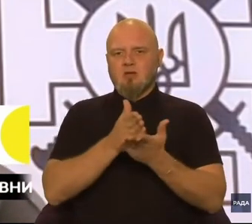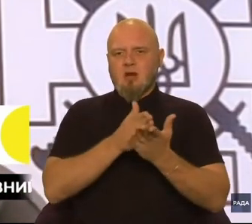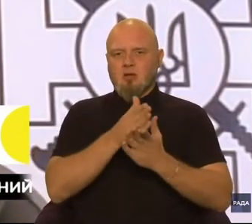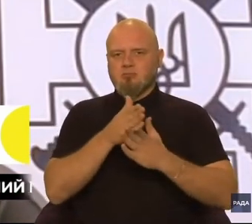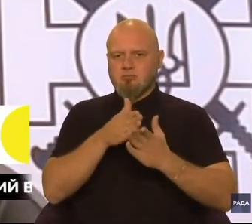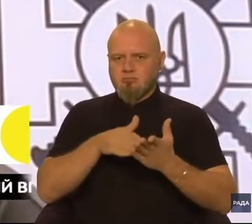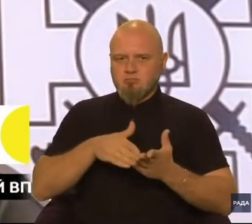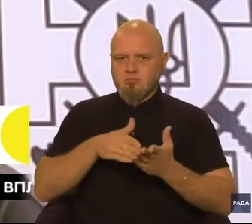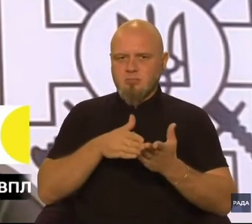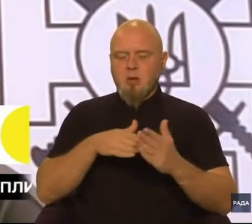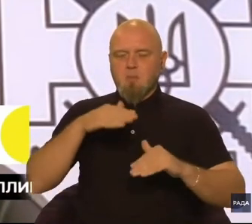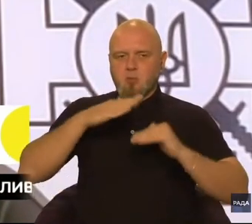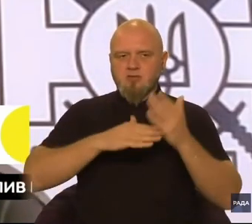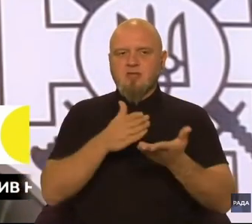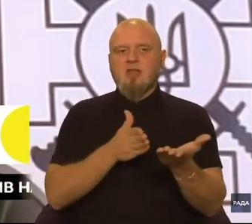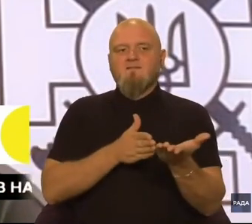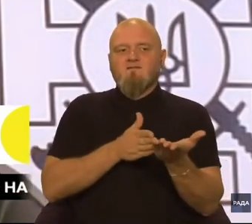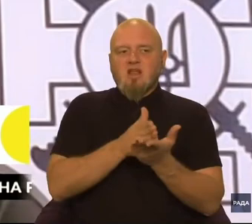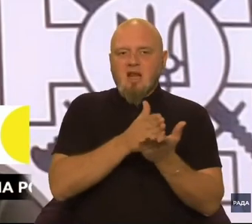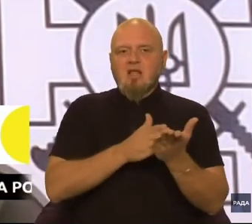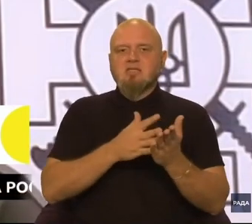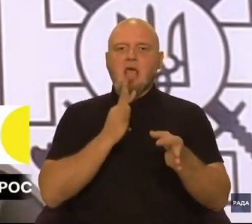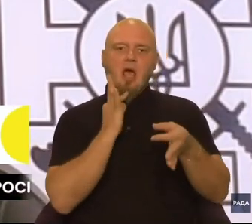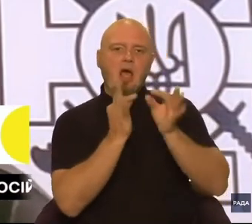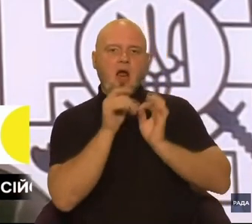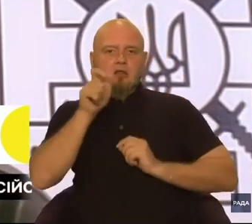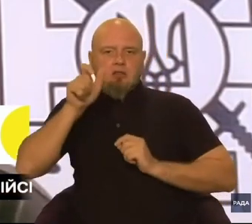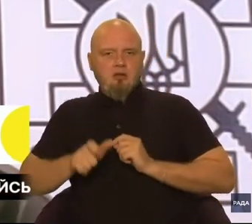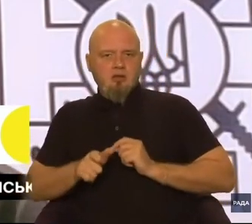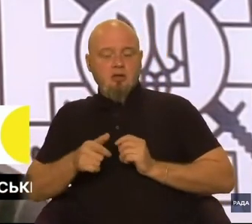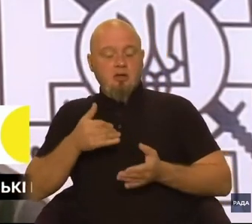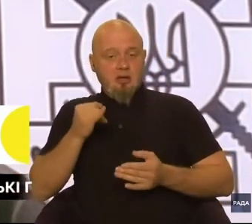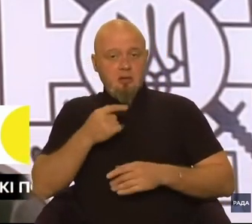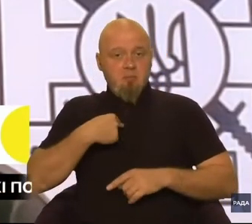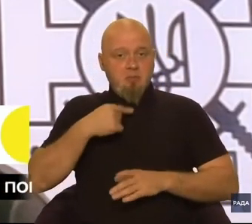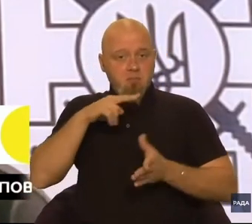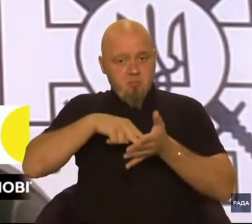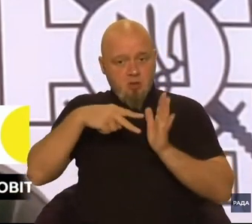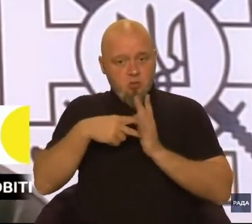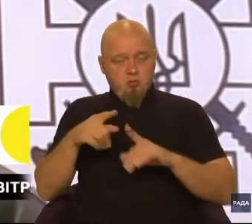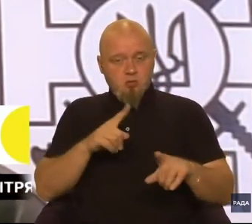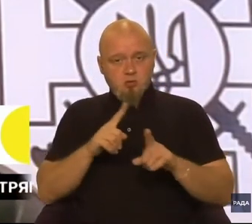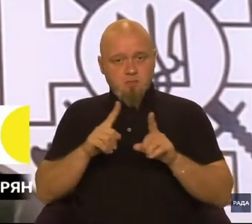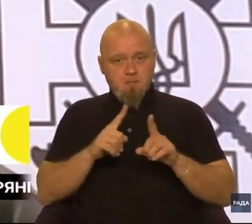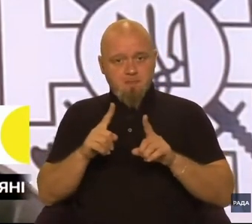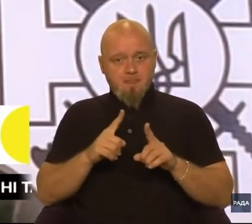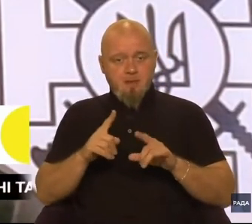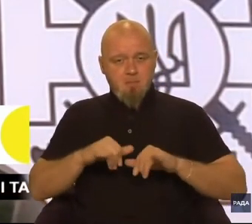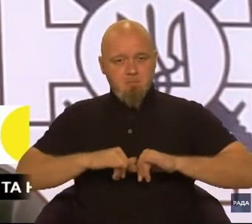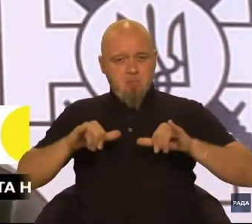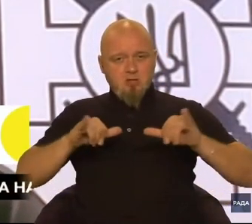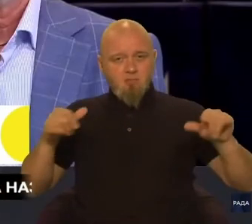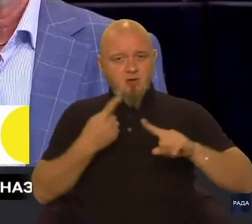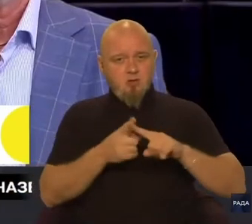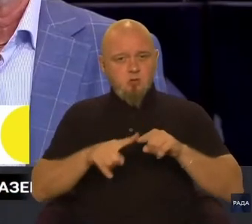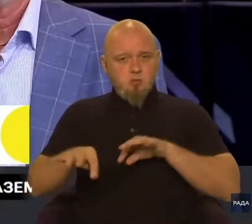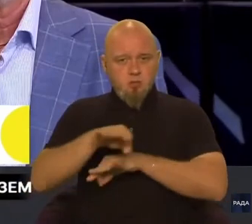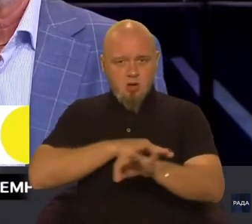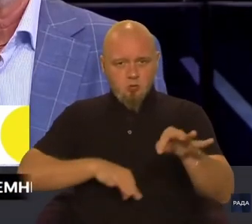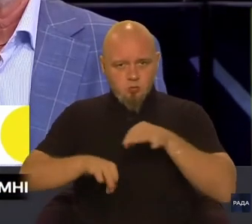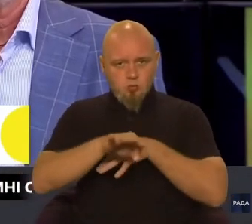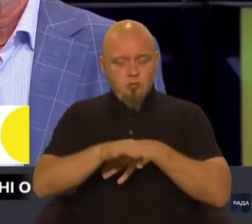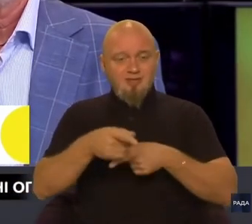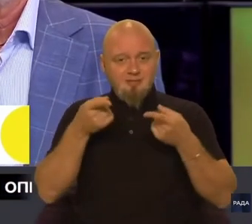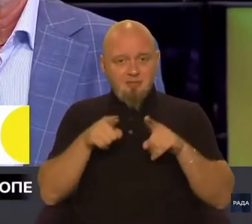тобто професійний ветеранський радник. І ми плануємо, що масштабування цього проєкту